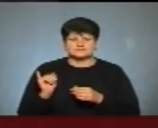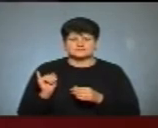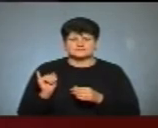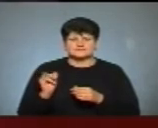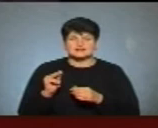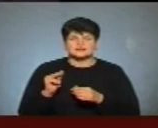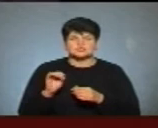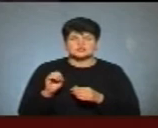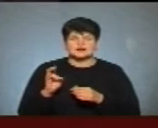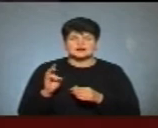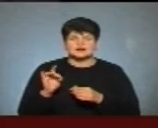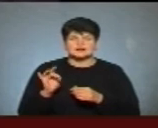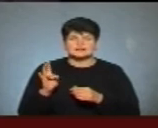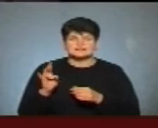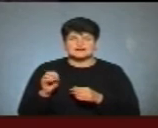Чернелів,